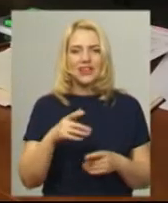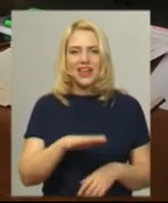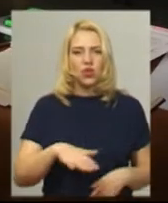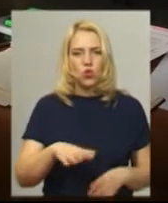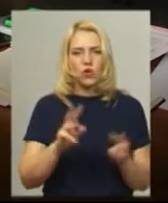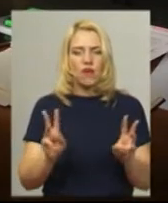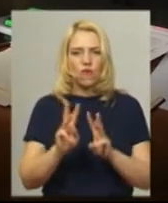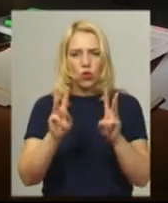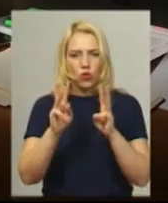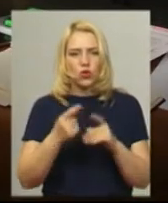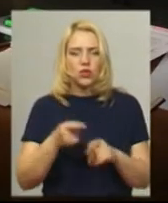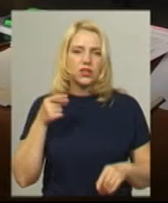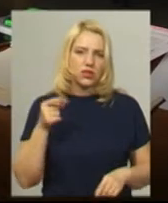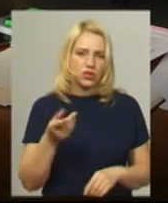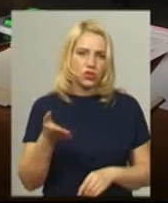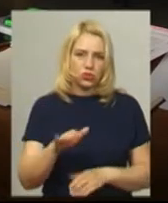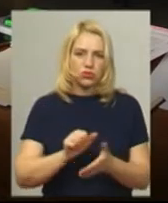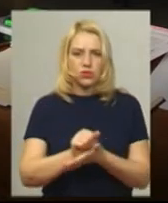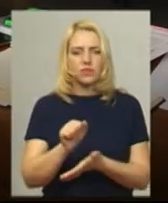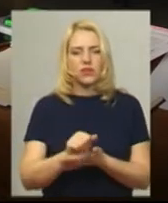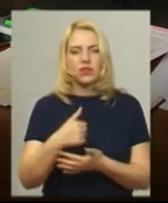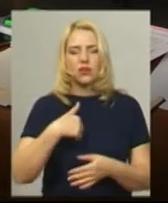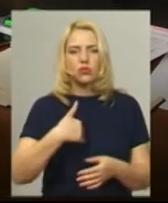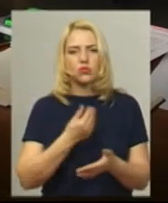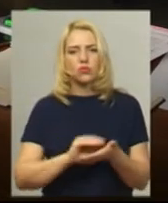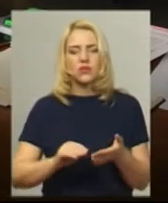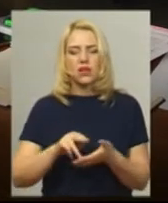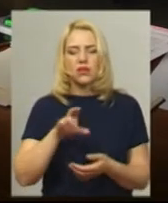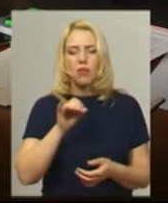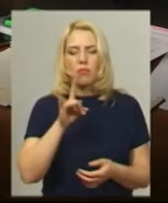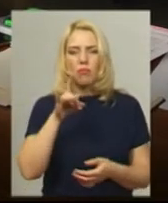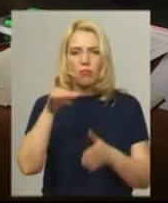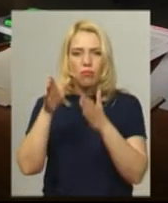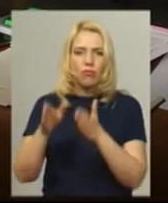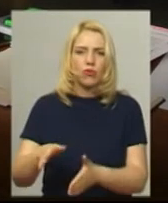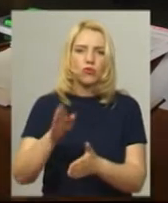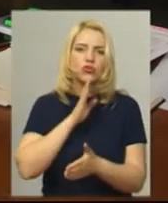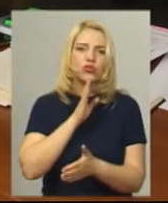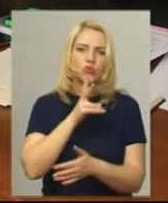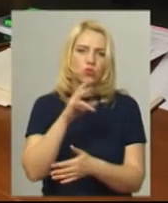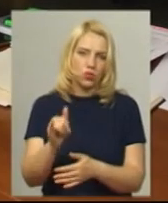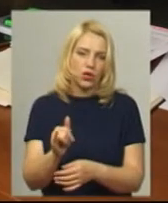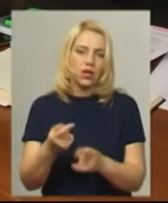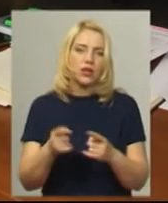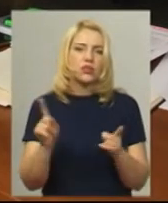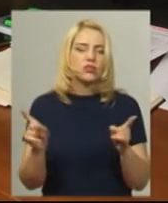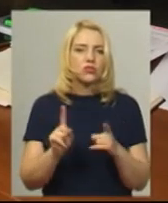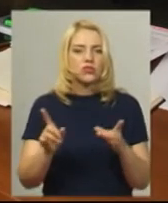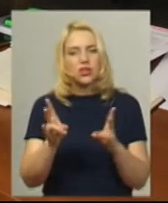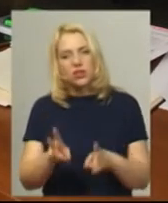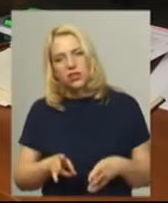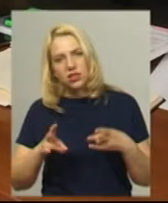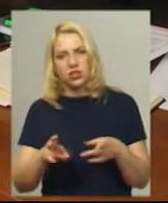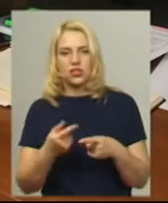себе, що я хочу писати про жінку, я хочу писати таке щось, інколи ніжне,